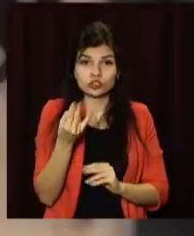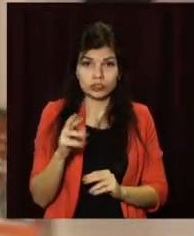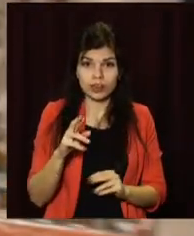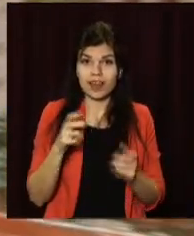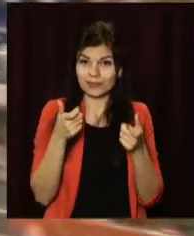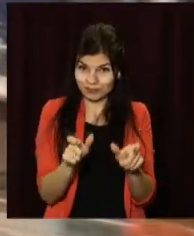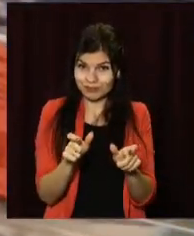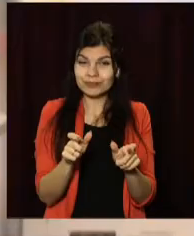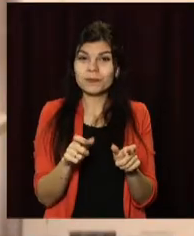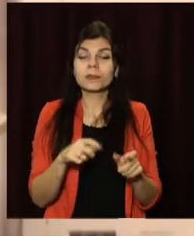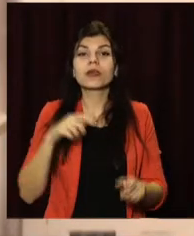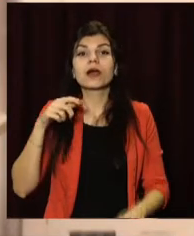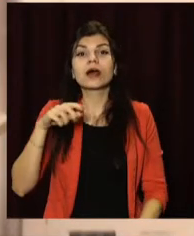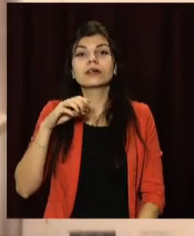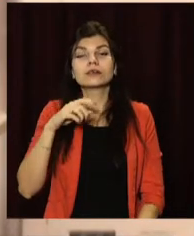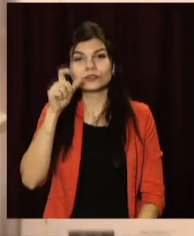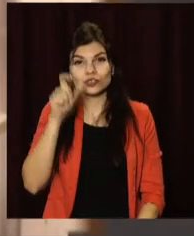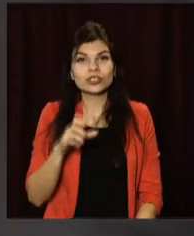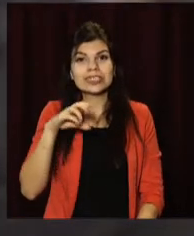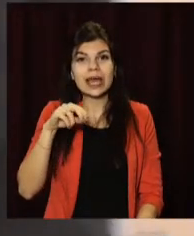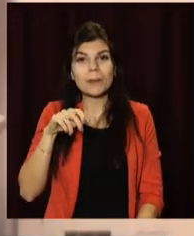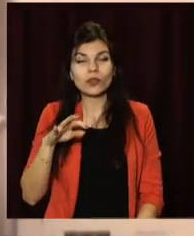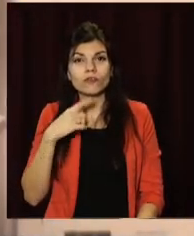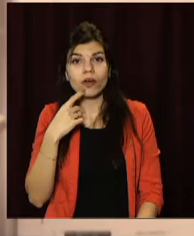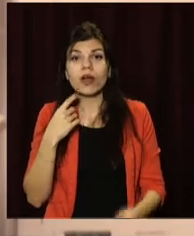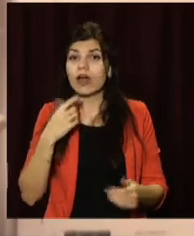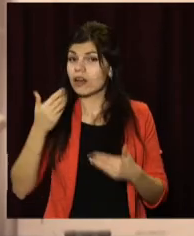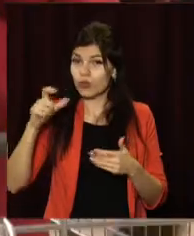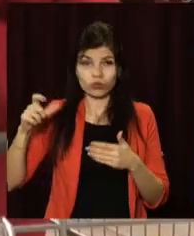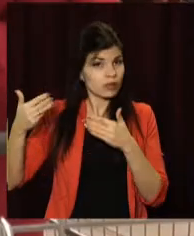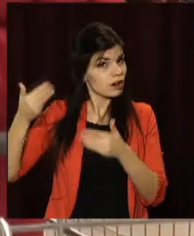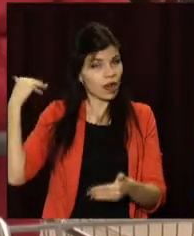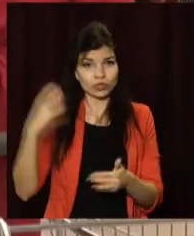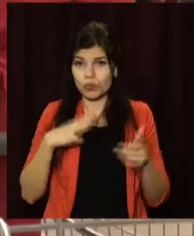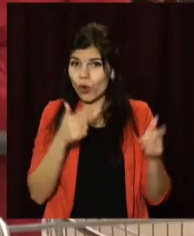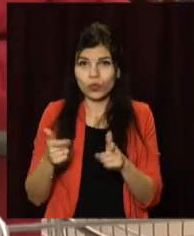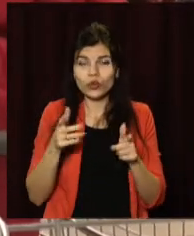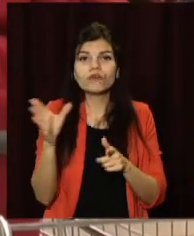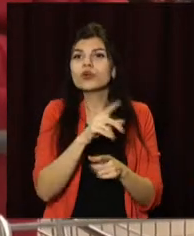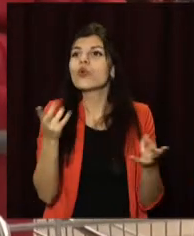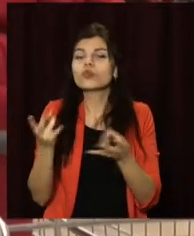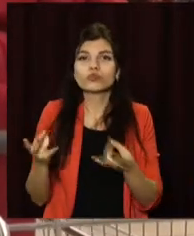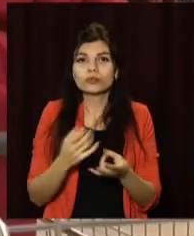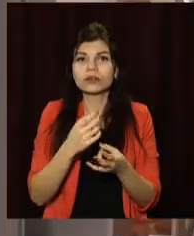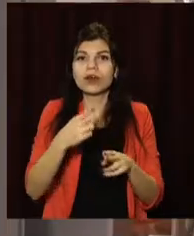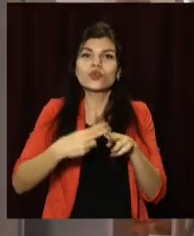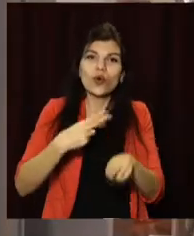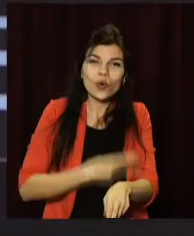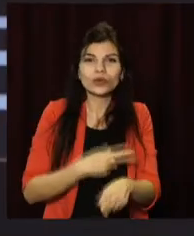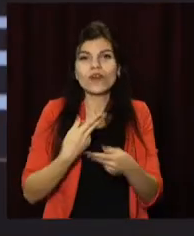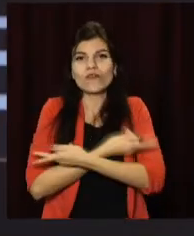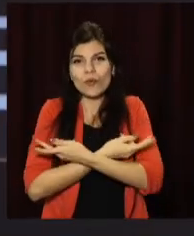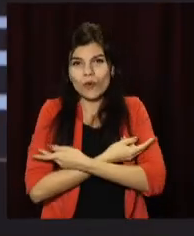вважає, часу в людей для підготовки до карантину було достатньо, аби запастися всім необхідним, зокрема шкарпетками та